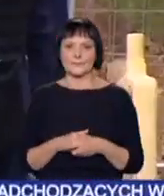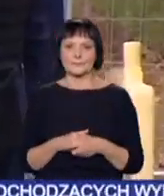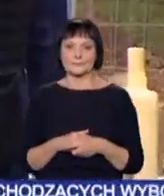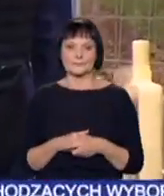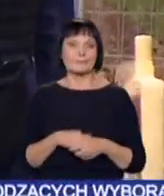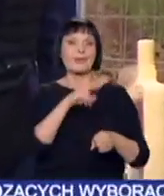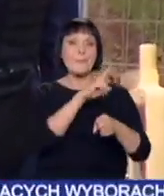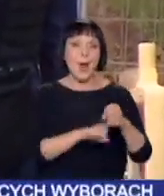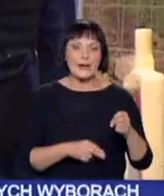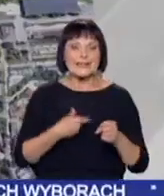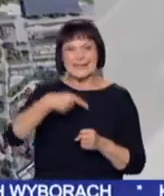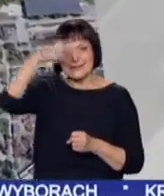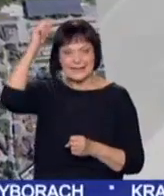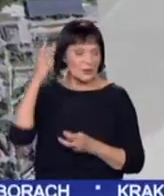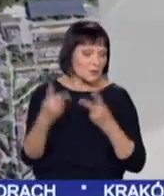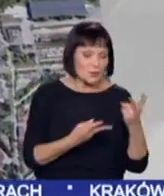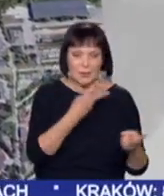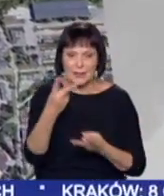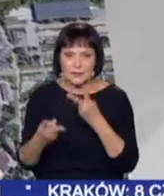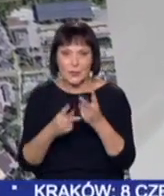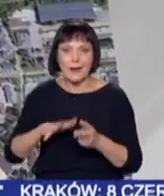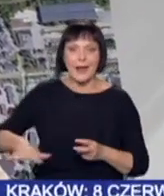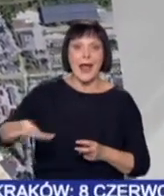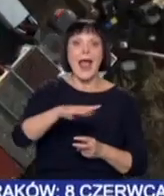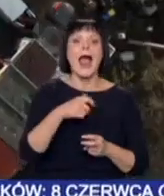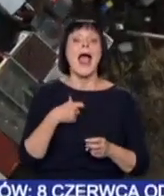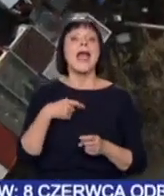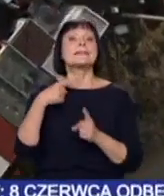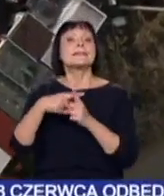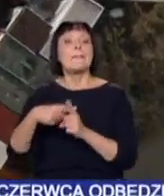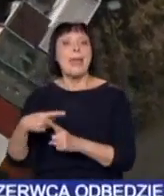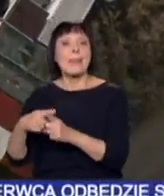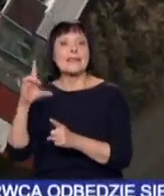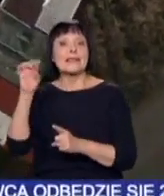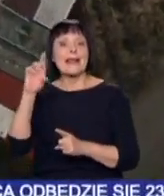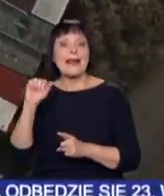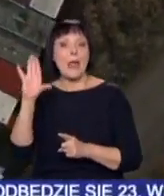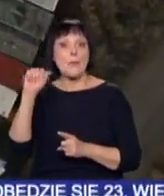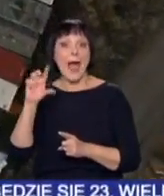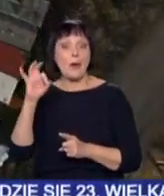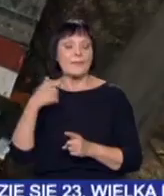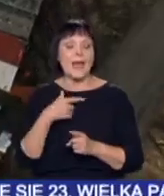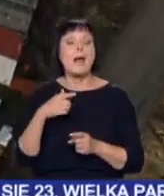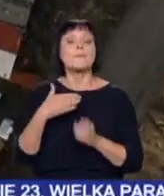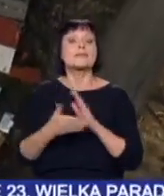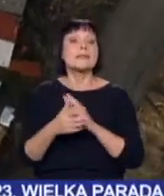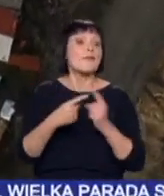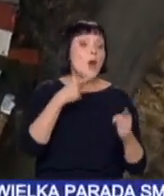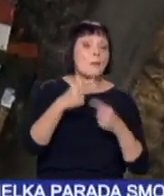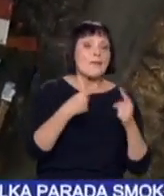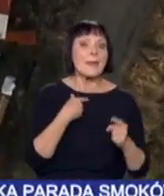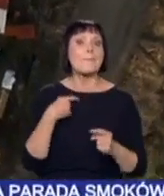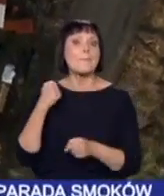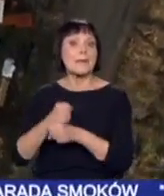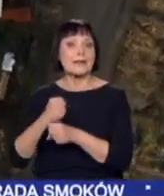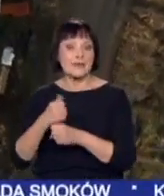Policjanci i strażacy od rana przeczesywali rejon cmentarza Grębałowskiego. Miejsce poszukiwań wyznaczono m.in. na podstawie relacji pracowników firmy,